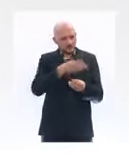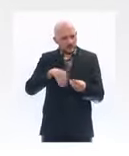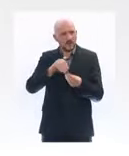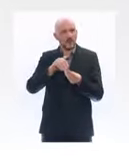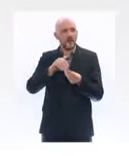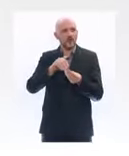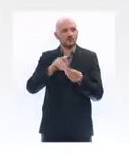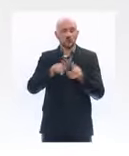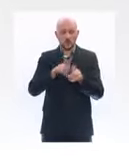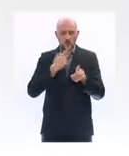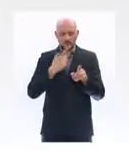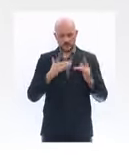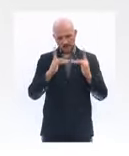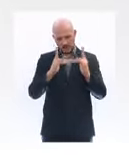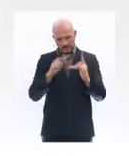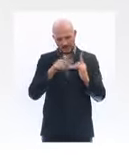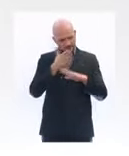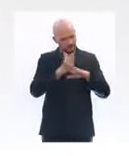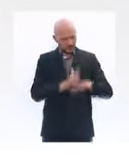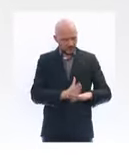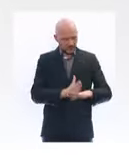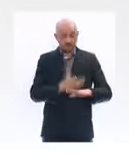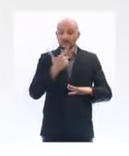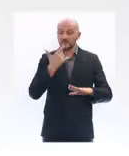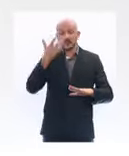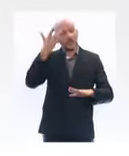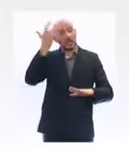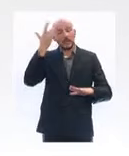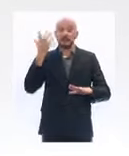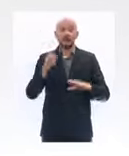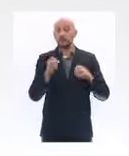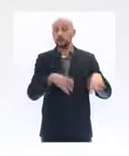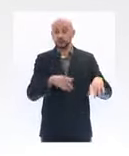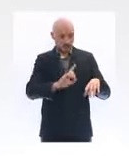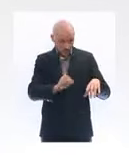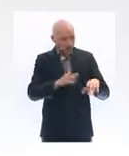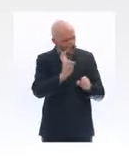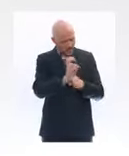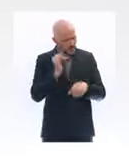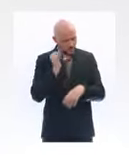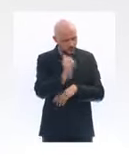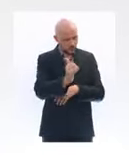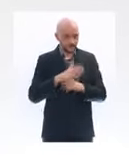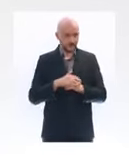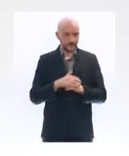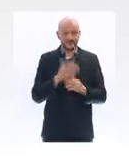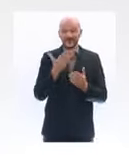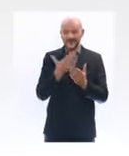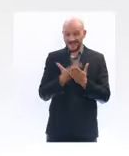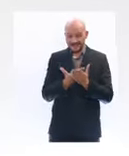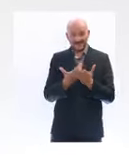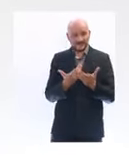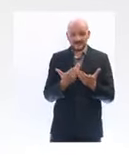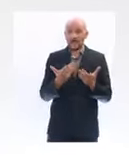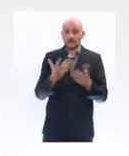qui ne s'est pas réduit pendant l'été. Donc l'augmentation du nombre de lits sera réalisée à mesure que la situation sanitaire